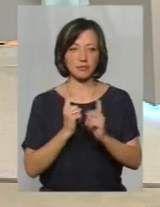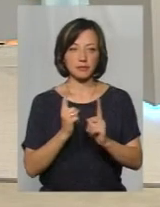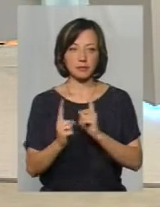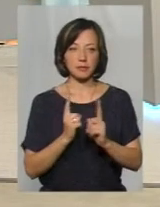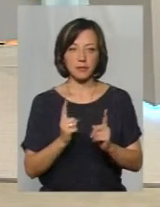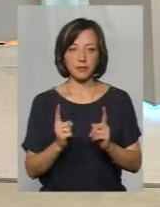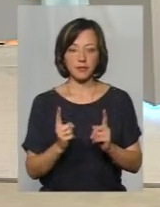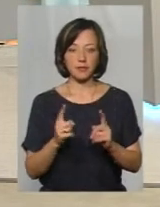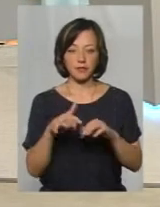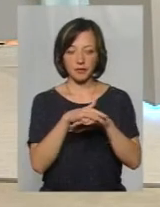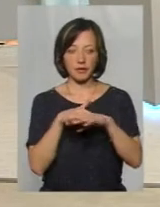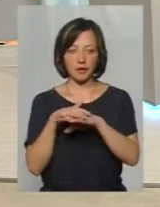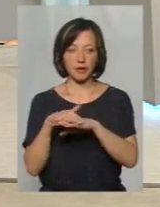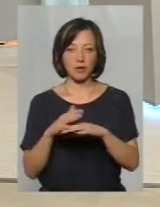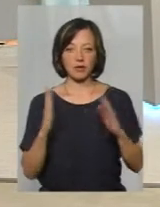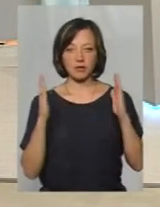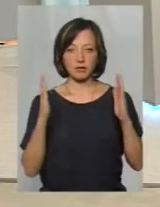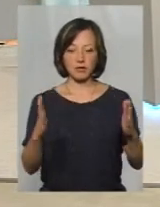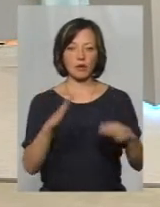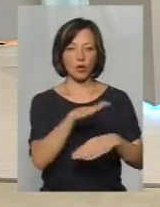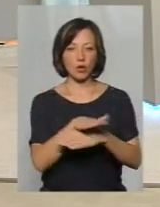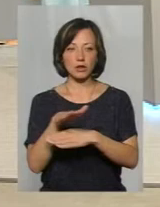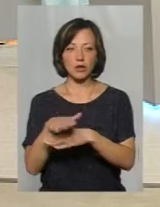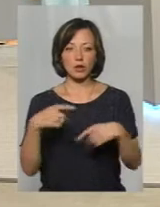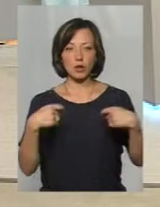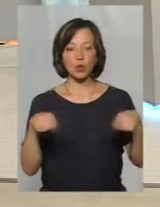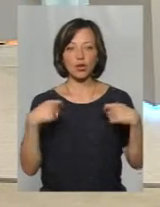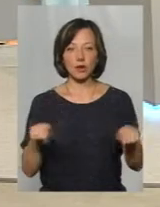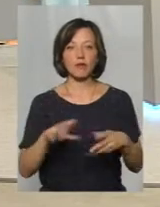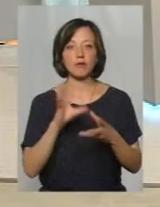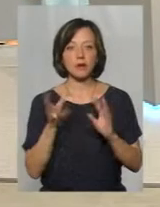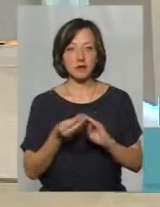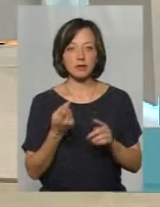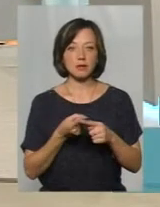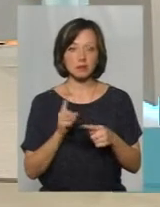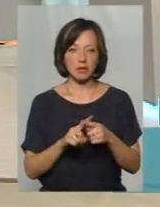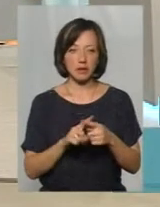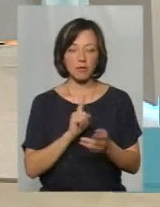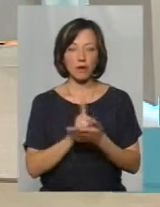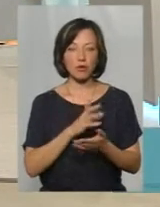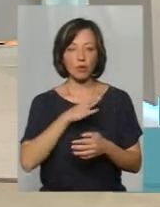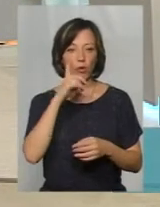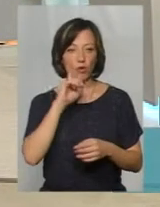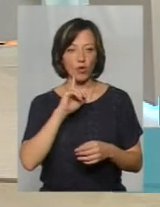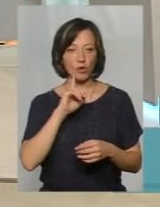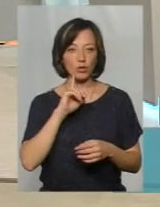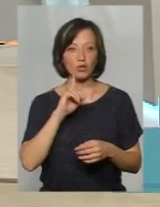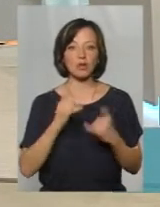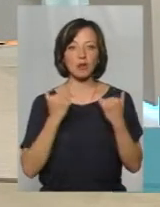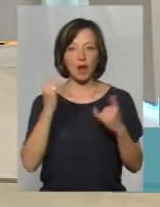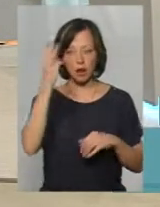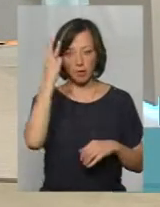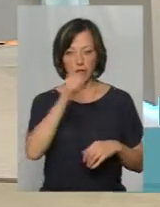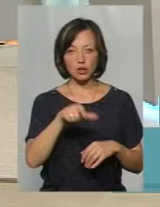людини розминаються, тому що по обидва боки стоять лодки для торгівлі. Ну, в принципі, це має бути комфортним, перш за все, для